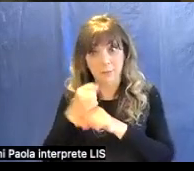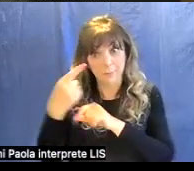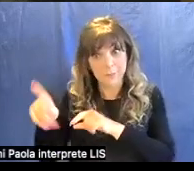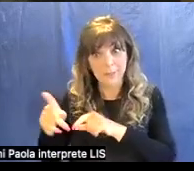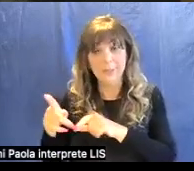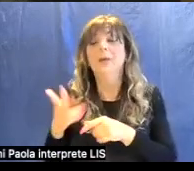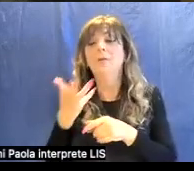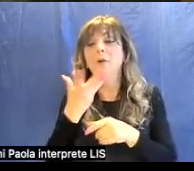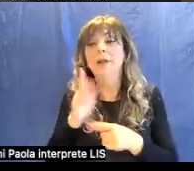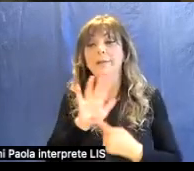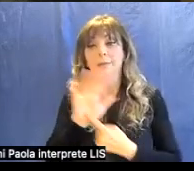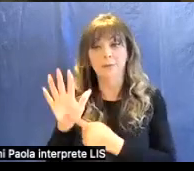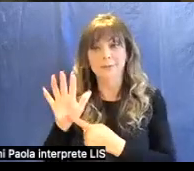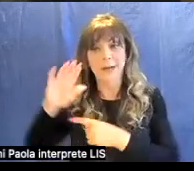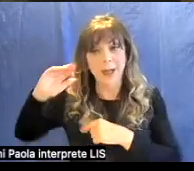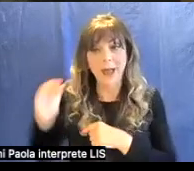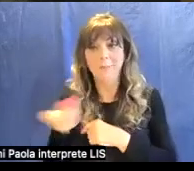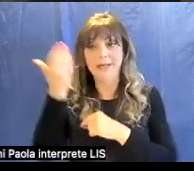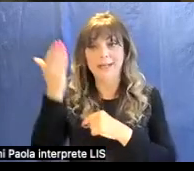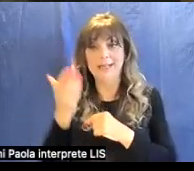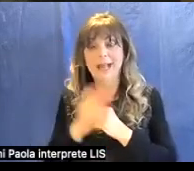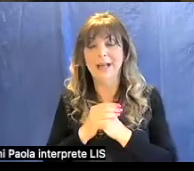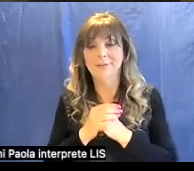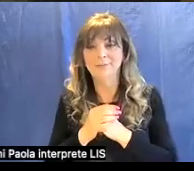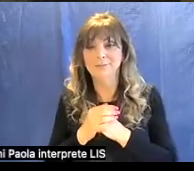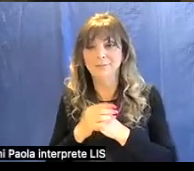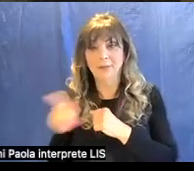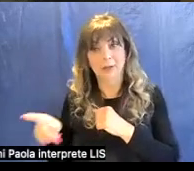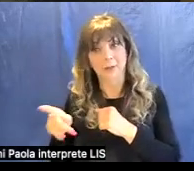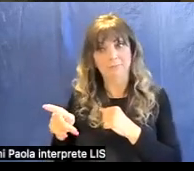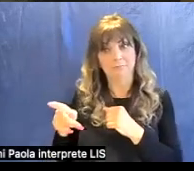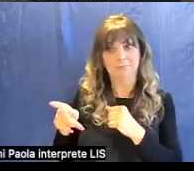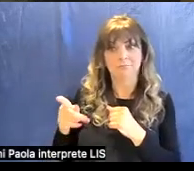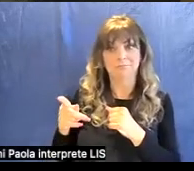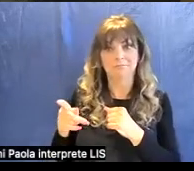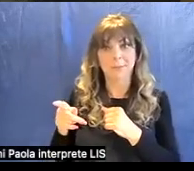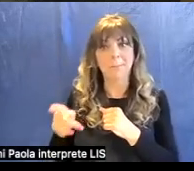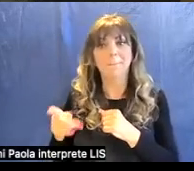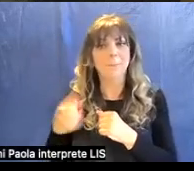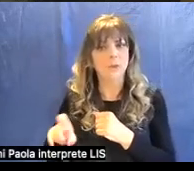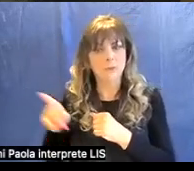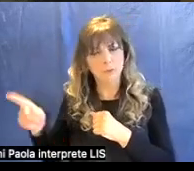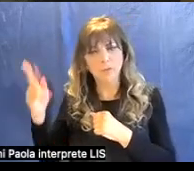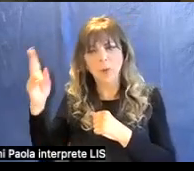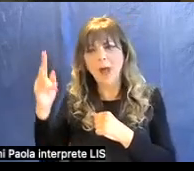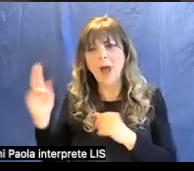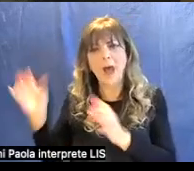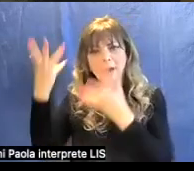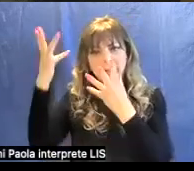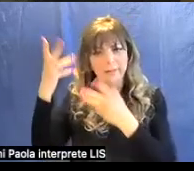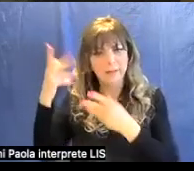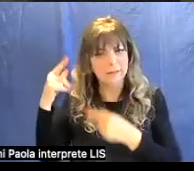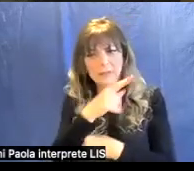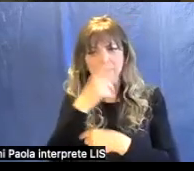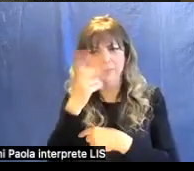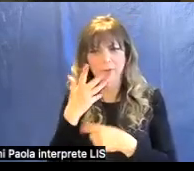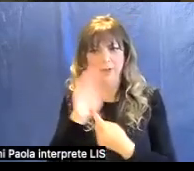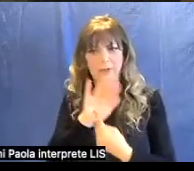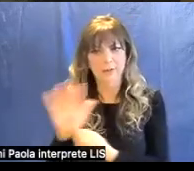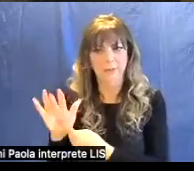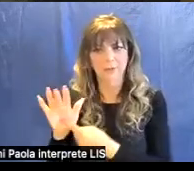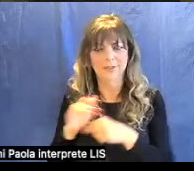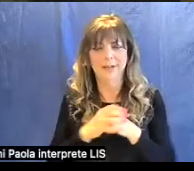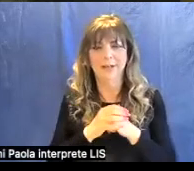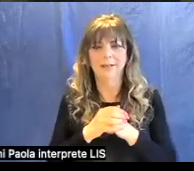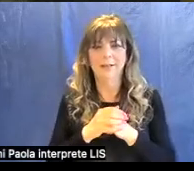dimostrare la sua abilità e quanto fosse difficile la sua la sua arte ecco quindi lui dice appunto che la